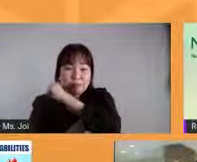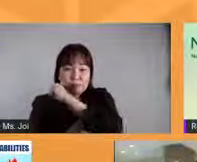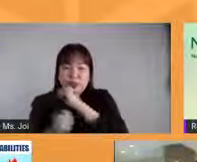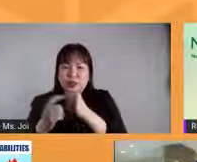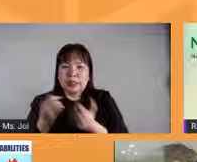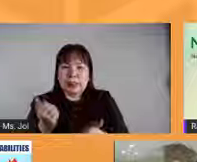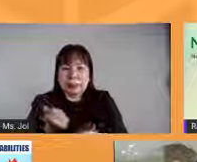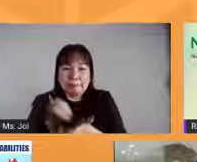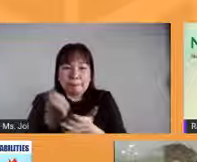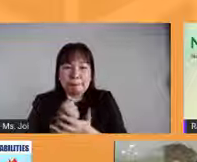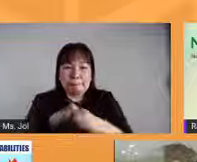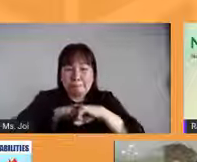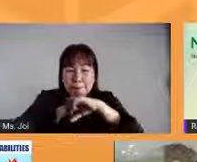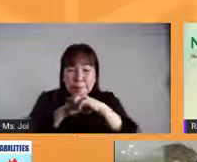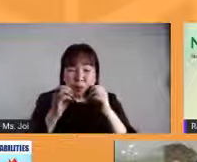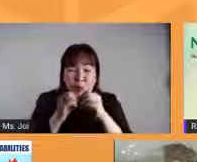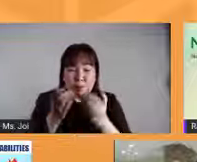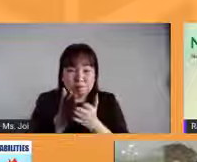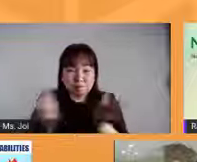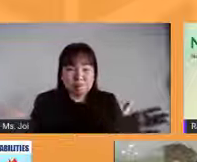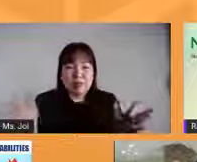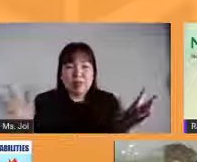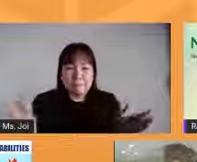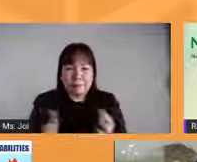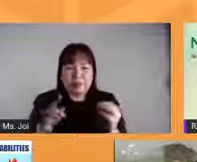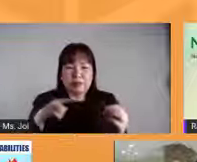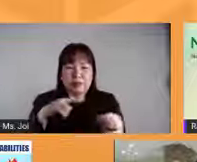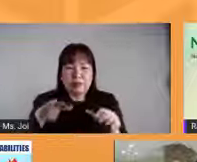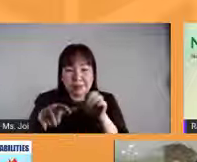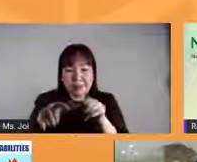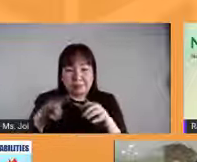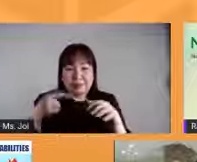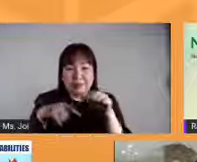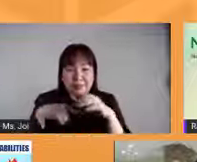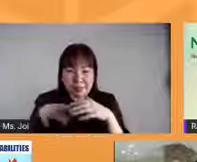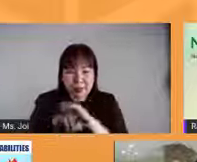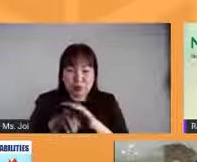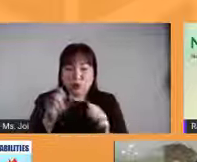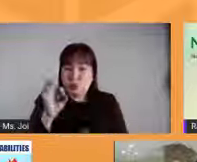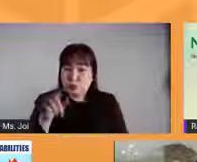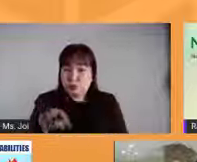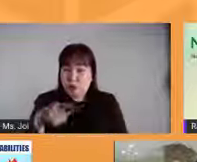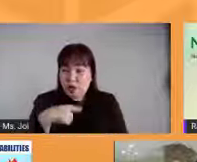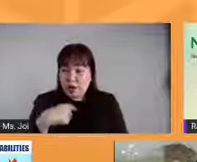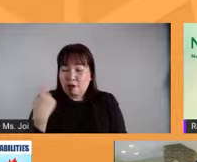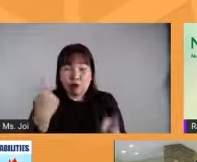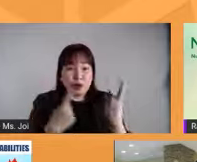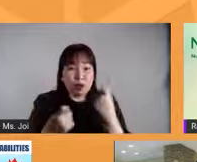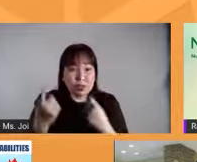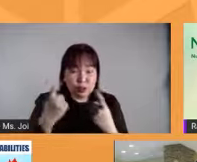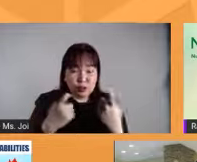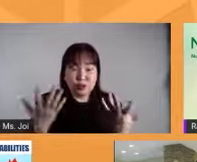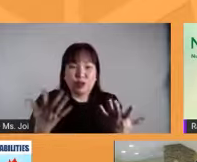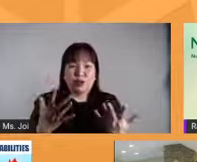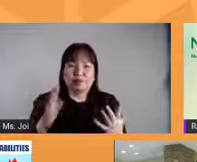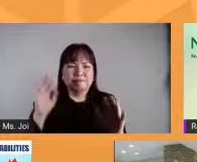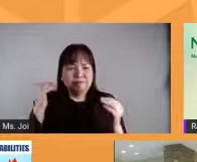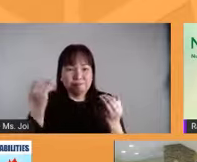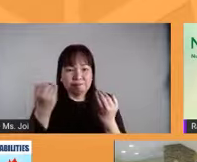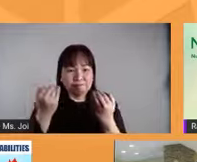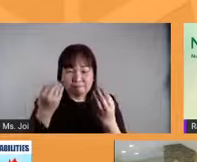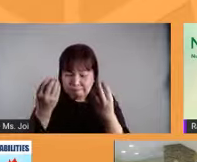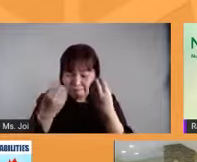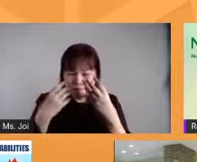advokasiya patungkol sa disability inclusion kaya naman kung mayroon po kayong mga katanungan pa shout out at mga